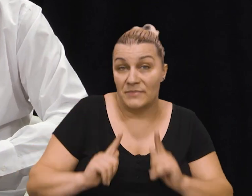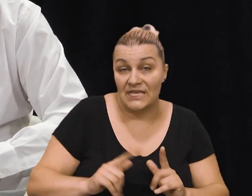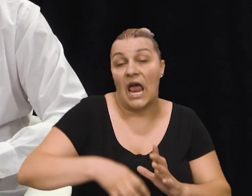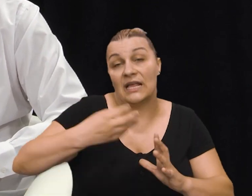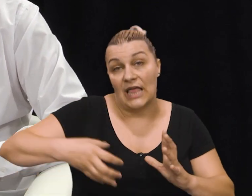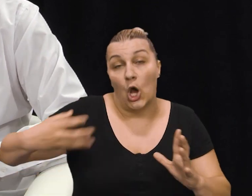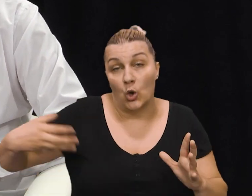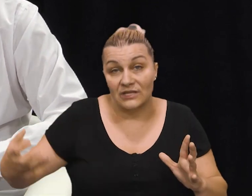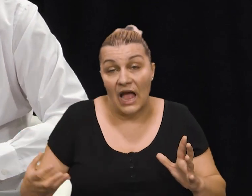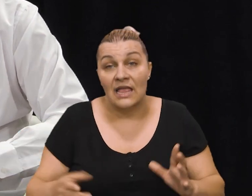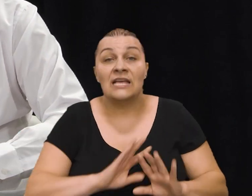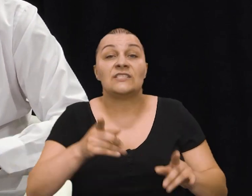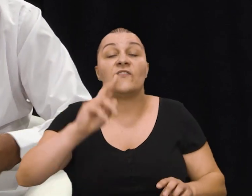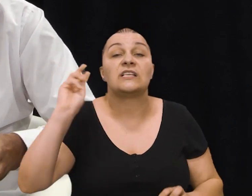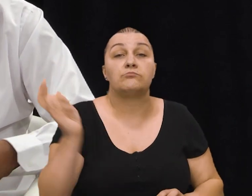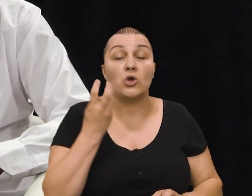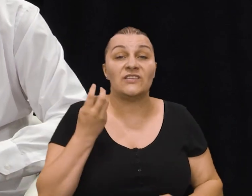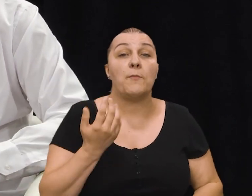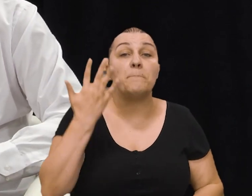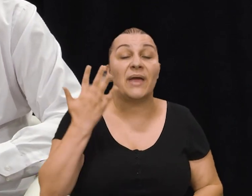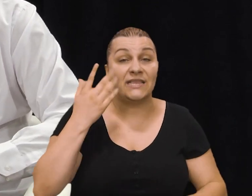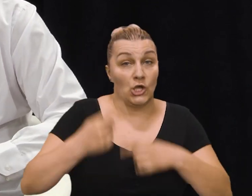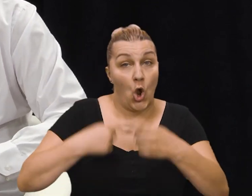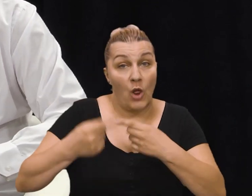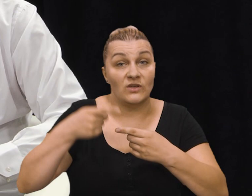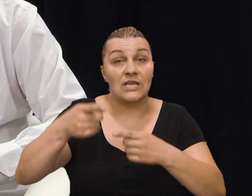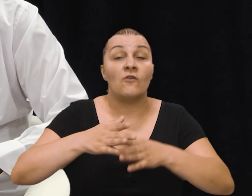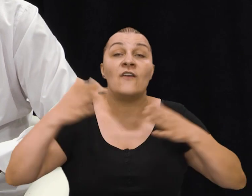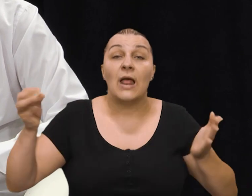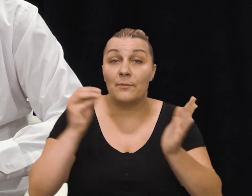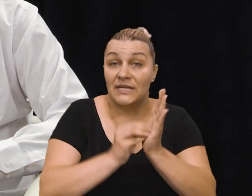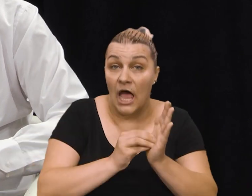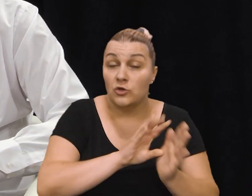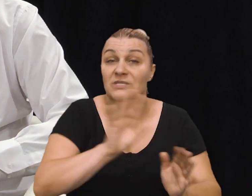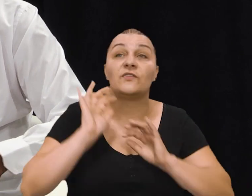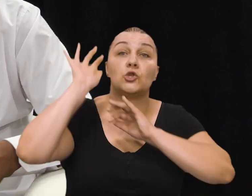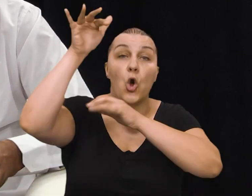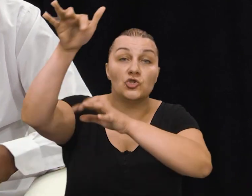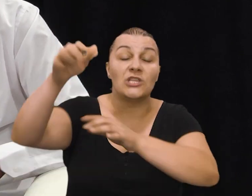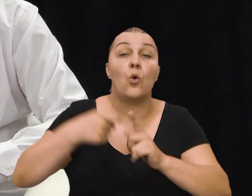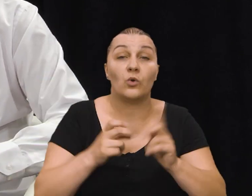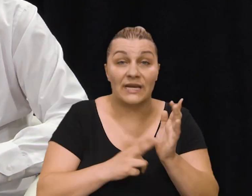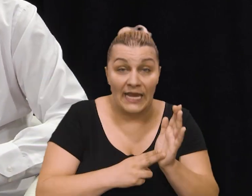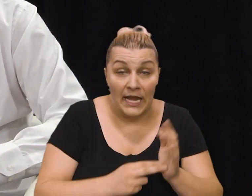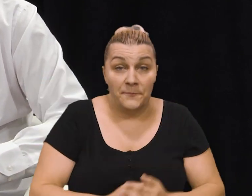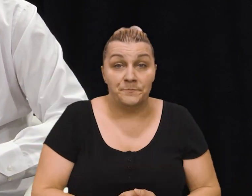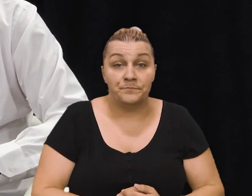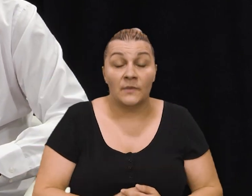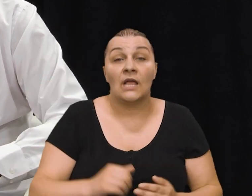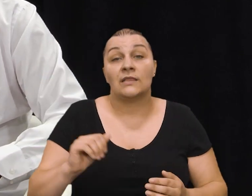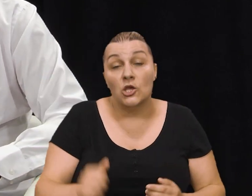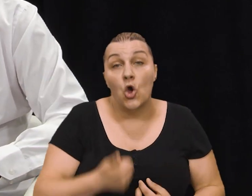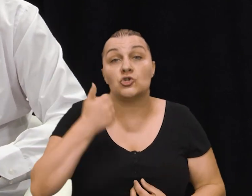malo mira i tako dalje i tako dalje sve vas pozivamo petog kolovoza na taj velebni datum dođite svi u hrvatski krajvski grad